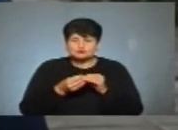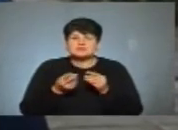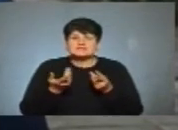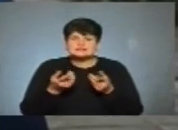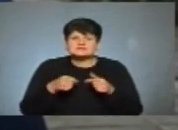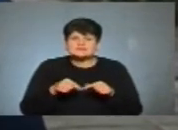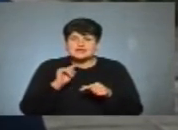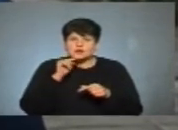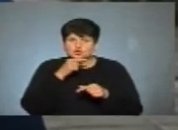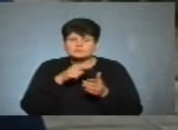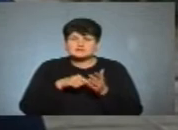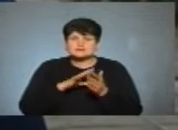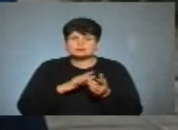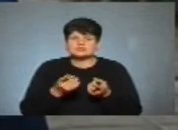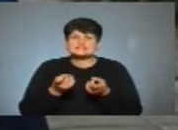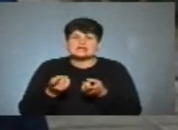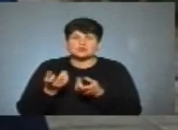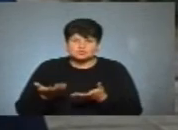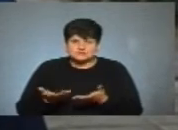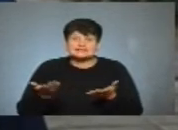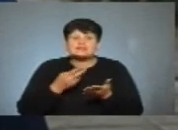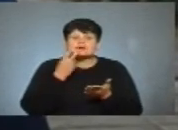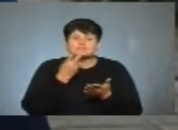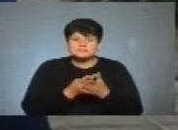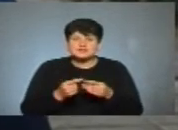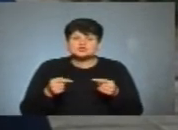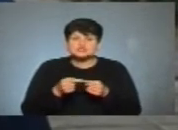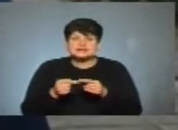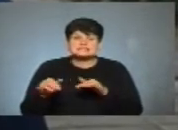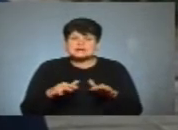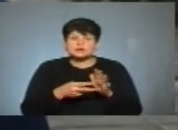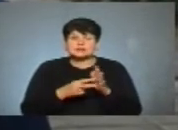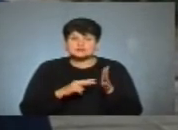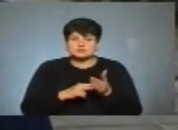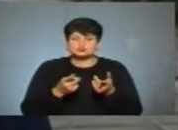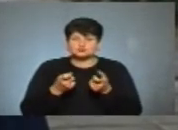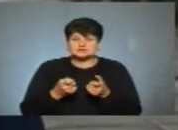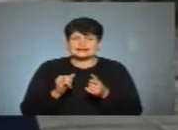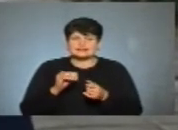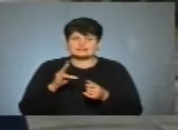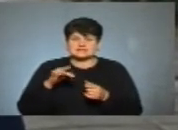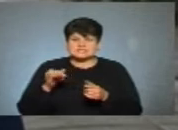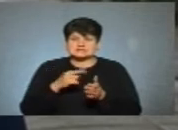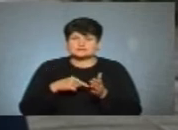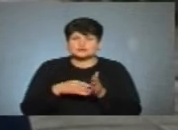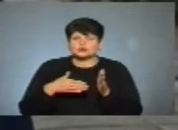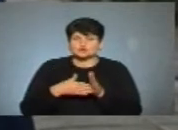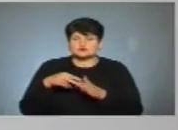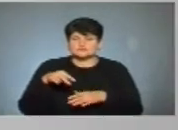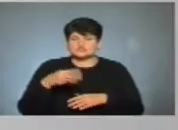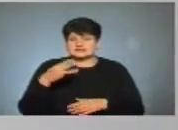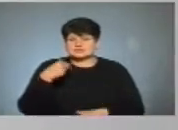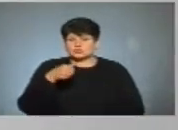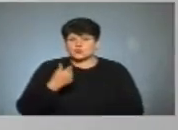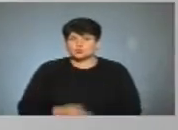міста вони були залучені? А також, як ви бачите, чіткі заходи плану щодо залучення інвестицій міста до 2030 року?